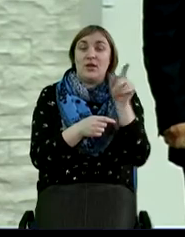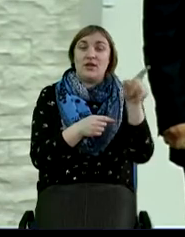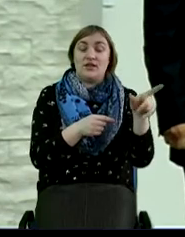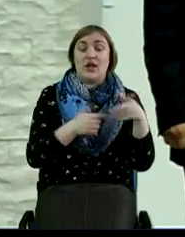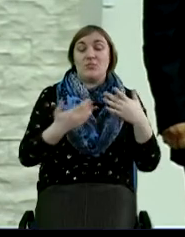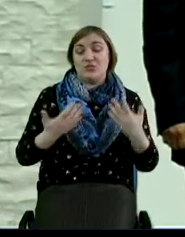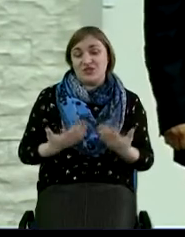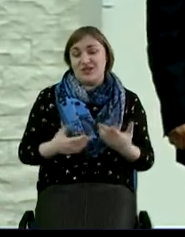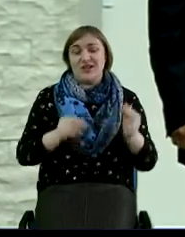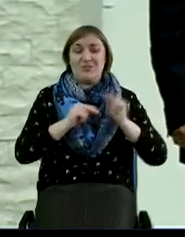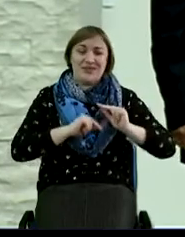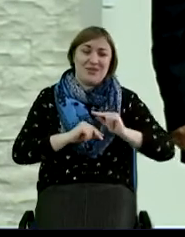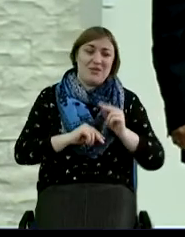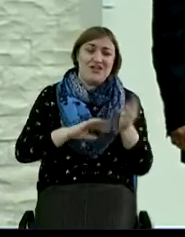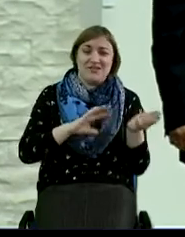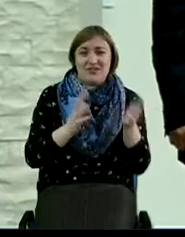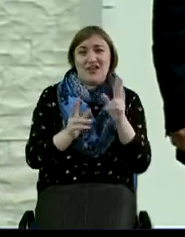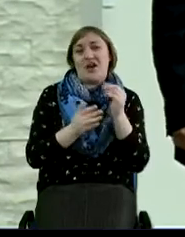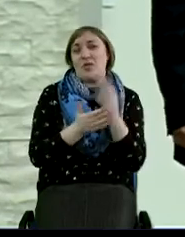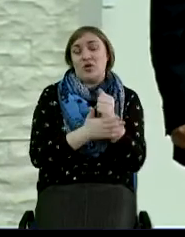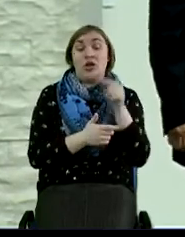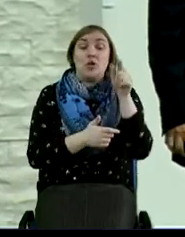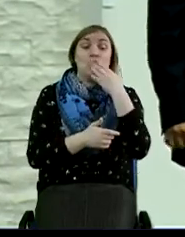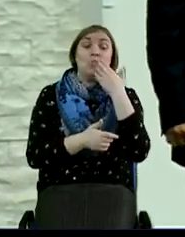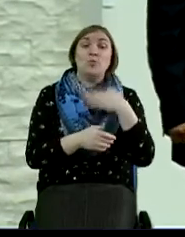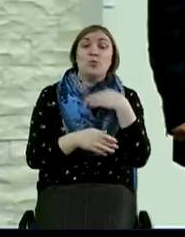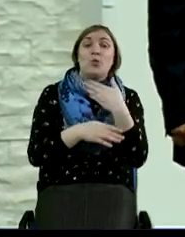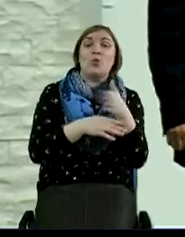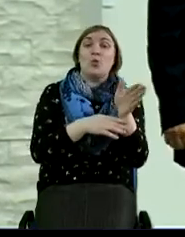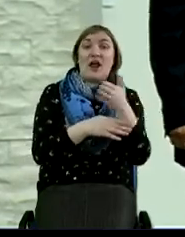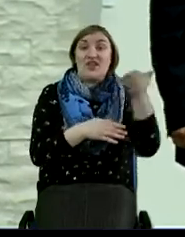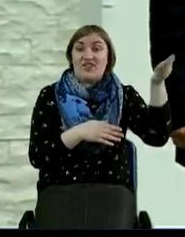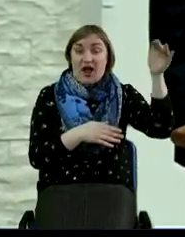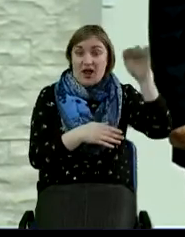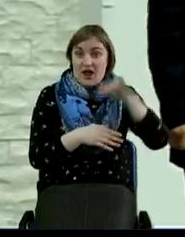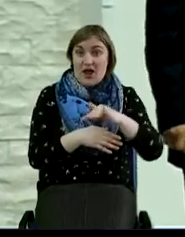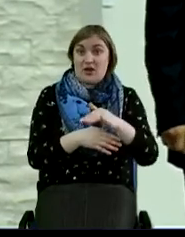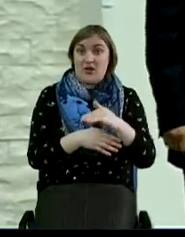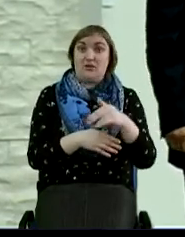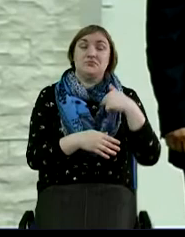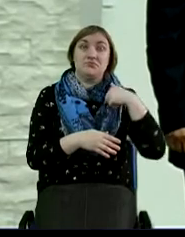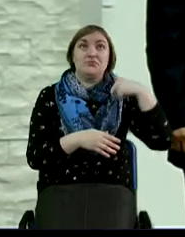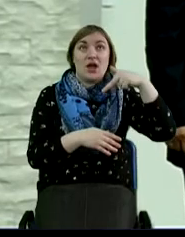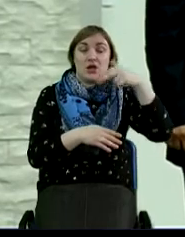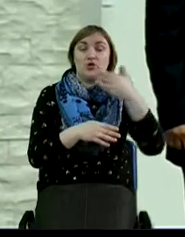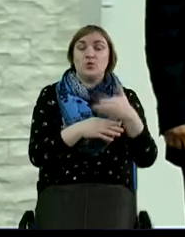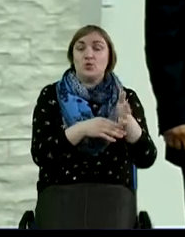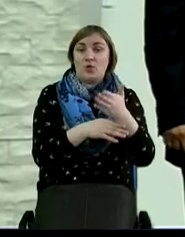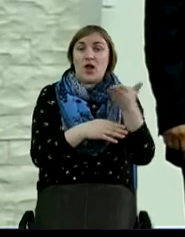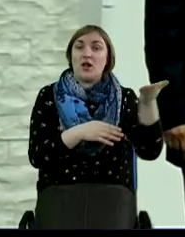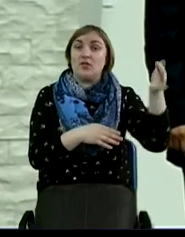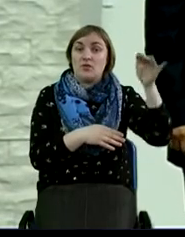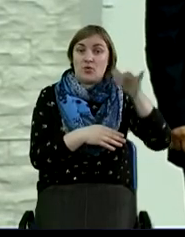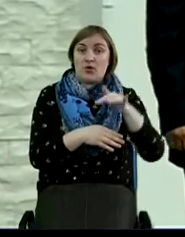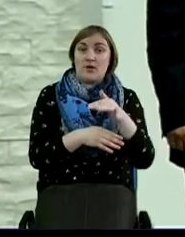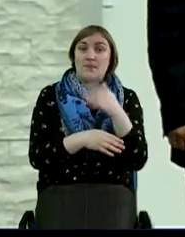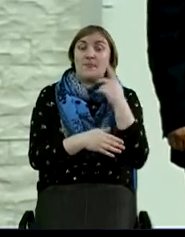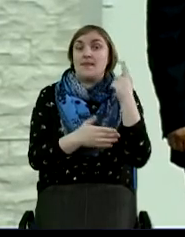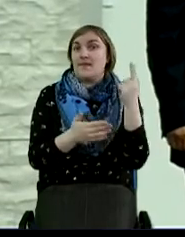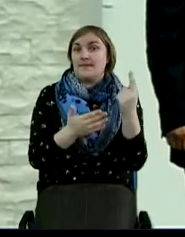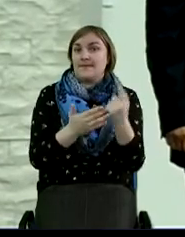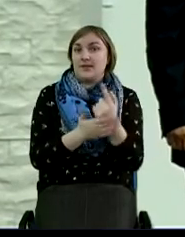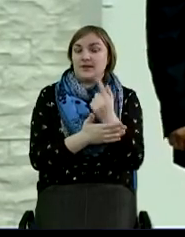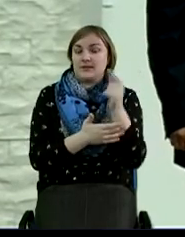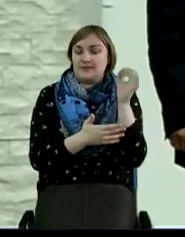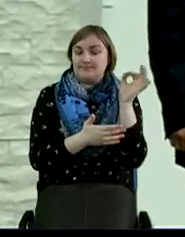И ходил он гулять в горы любил. Была такая отдушина в его жизни, ходить в горы гулять. И в один определенный момент,